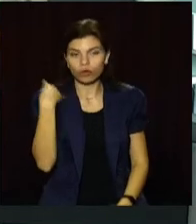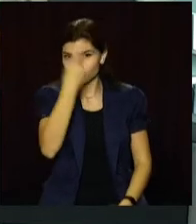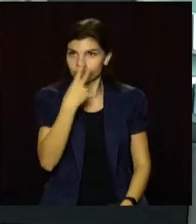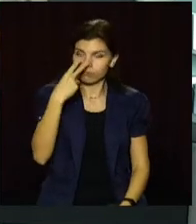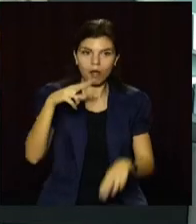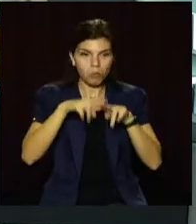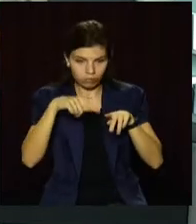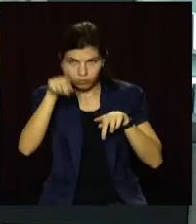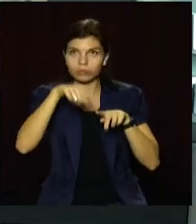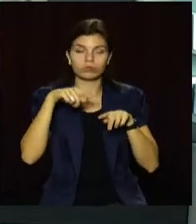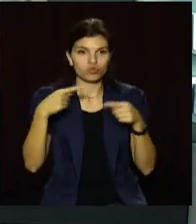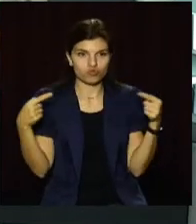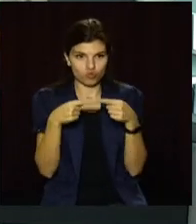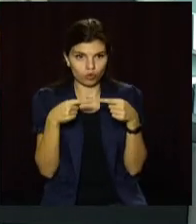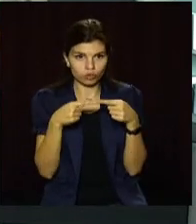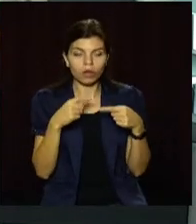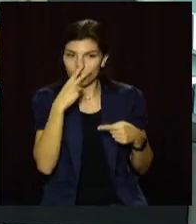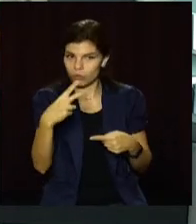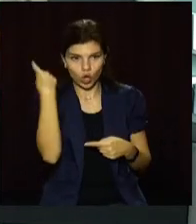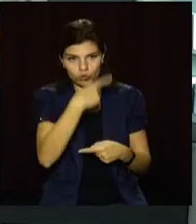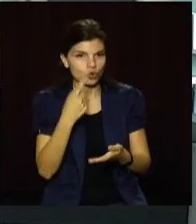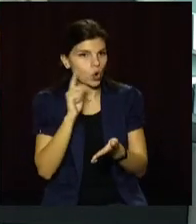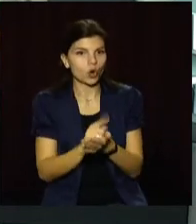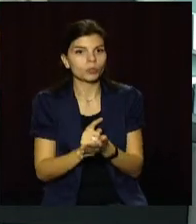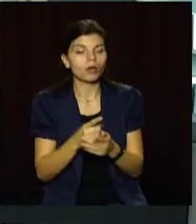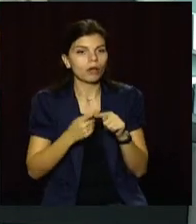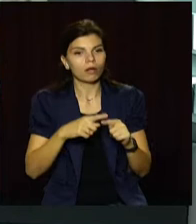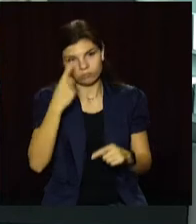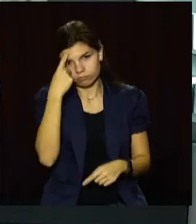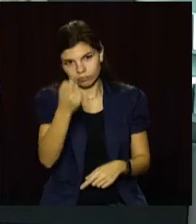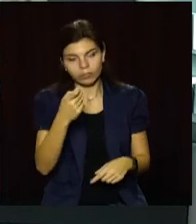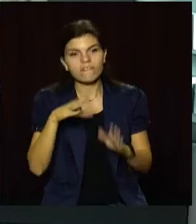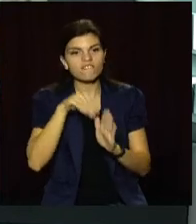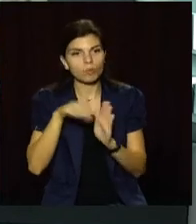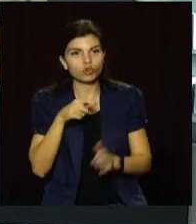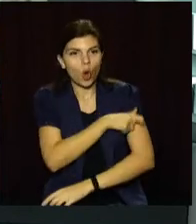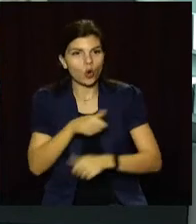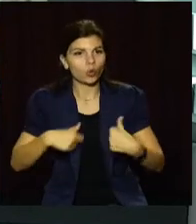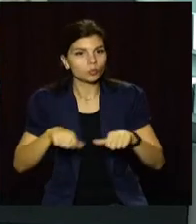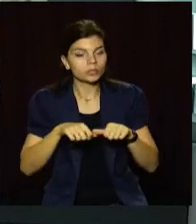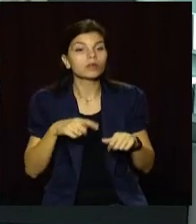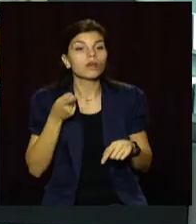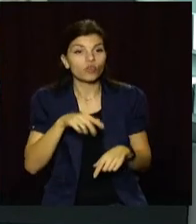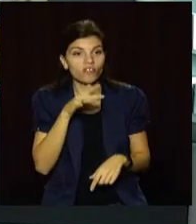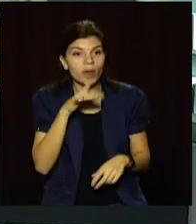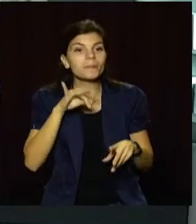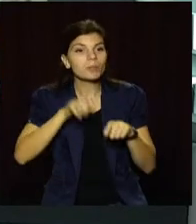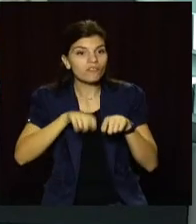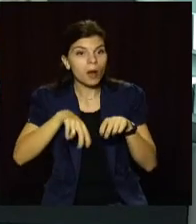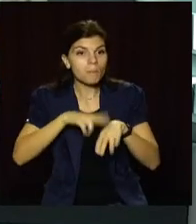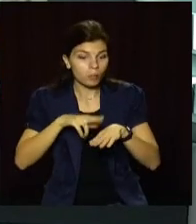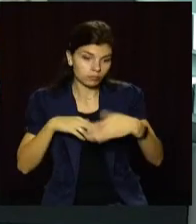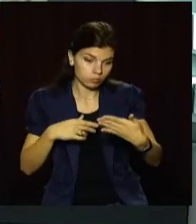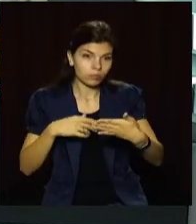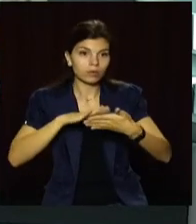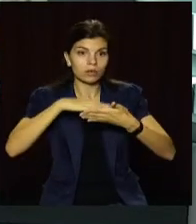особу, а для цього він має побачити обличчя людини, кажуть у Центральній виборчій комісії. В той же час при перевірці паспорта